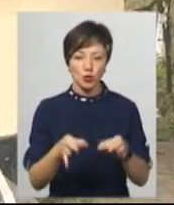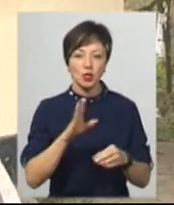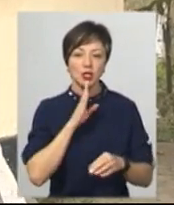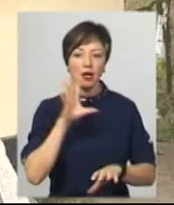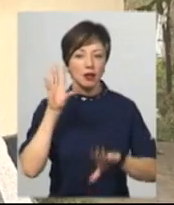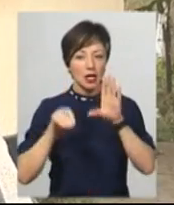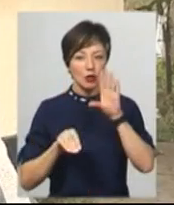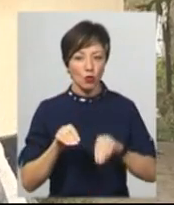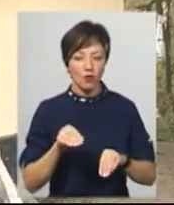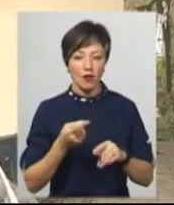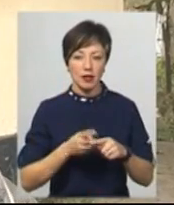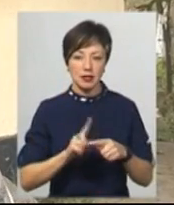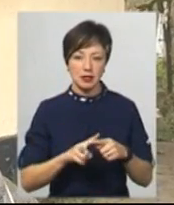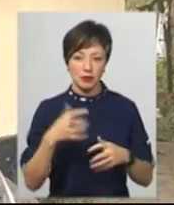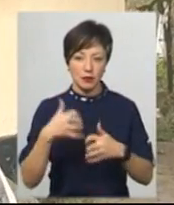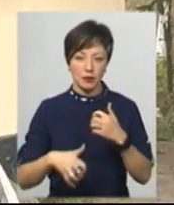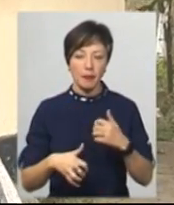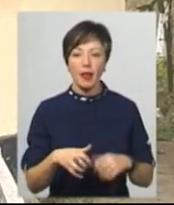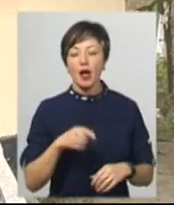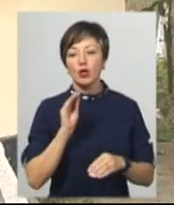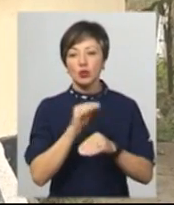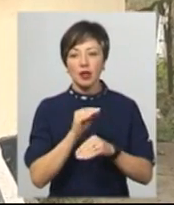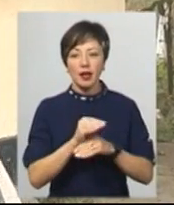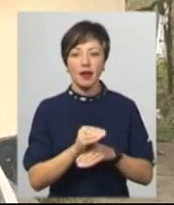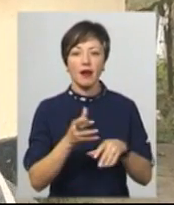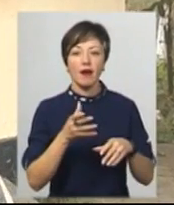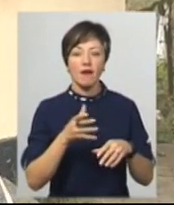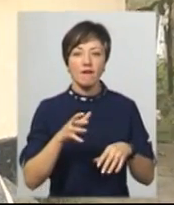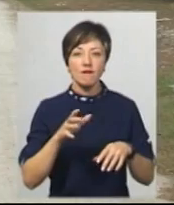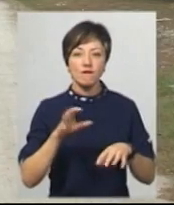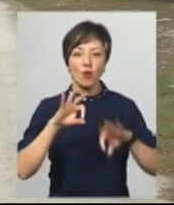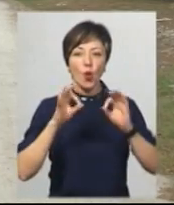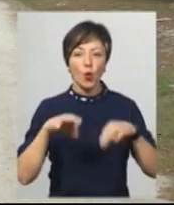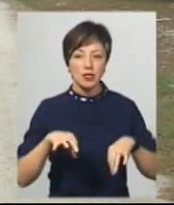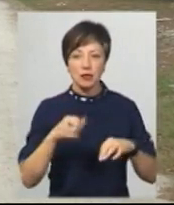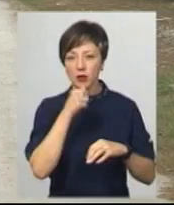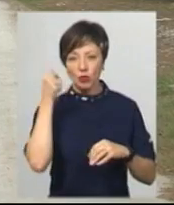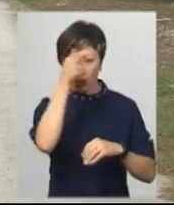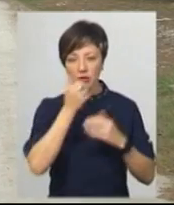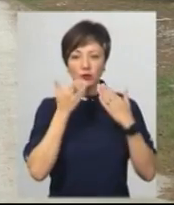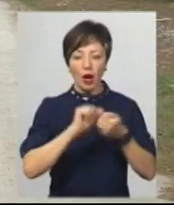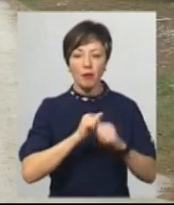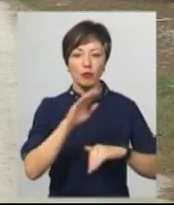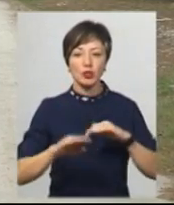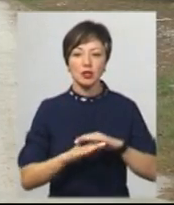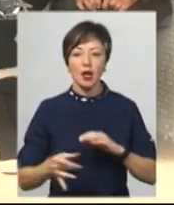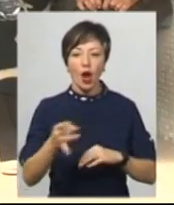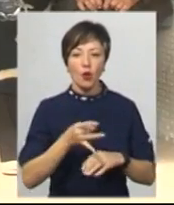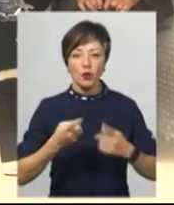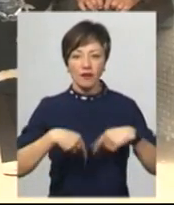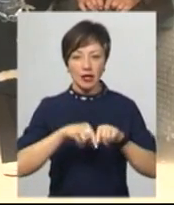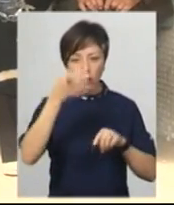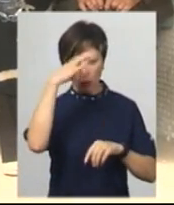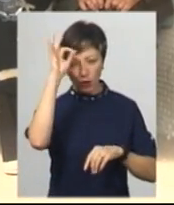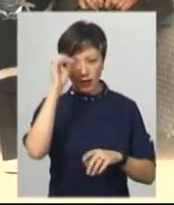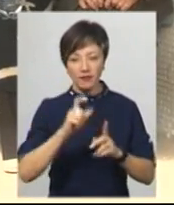ігнорувала це всі. Віталій Сьомко додає, восени минулого року з листом від сільської ради звернулись до Кам'янець-Подільського районного відділу поліції,